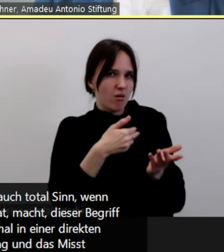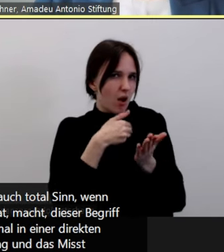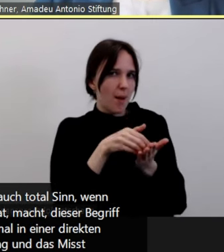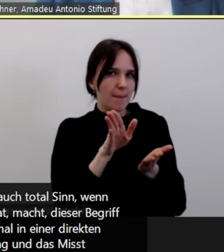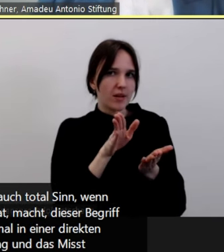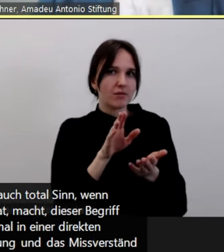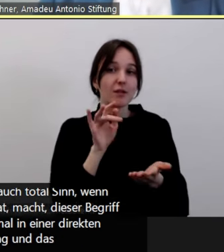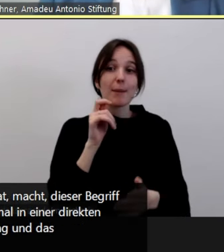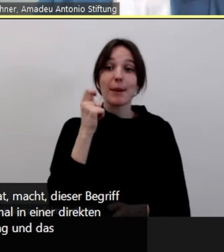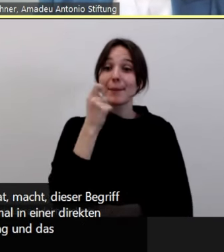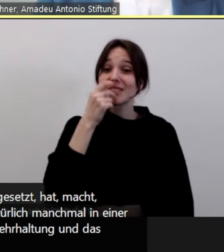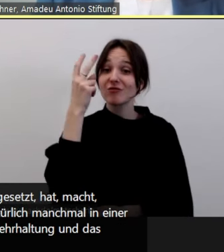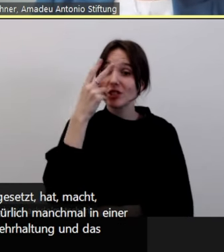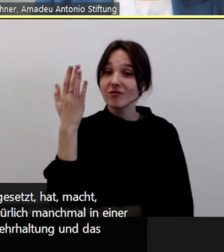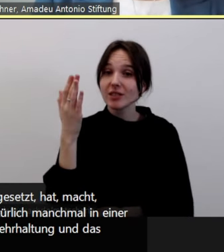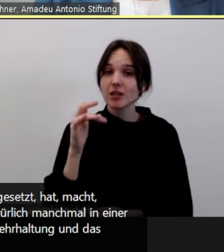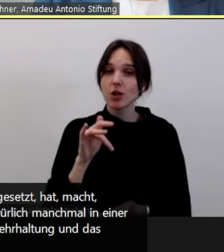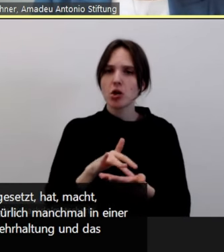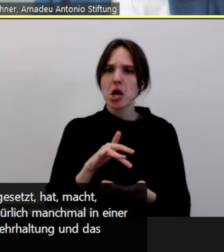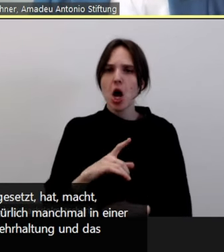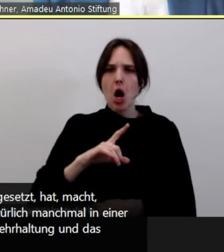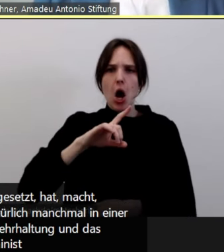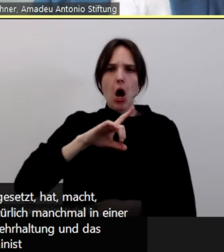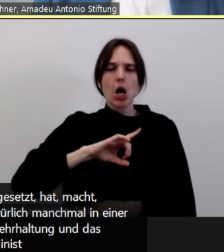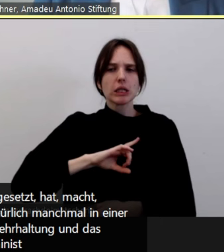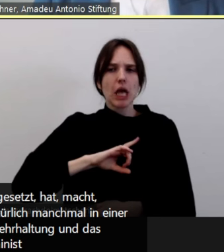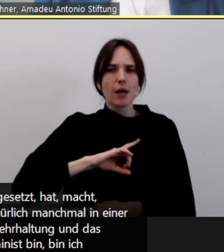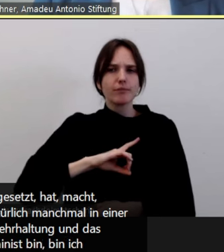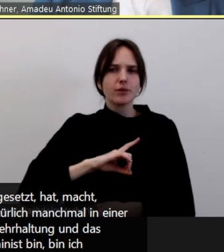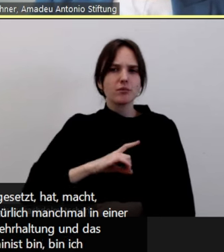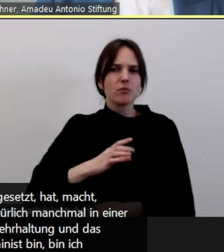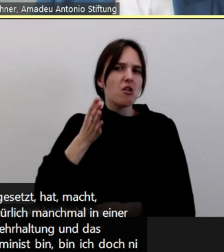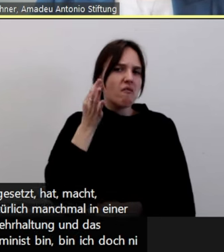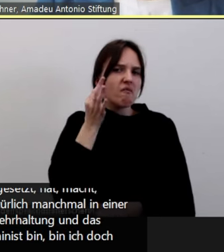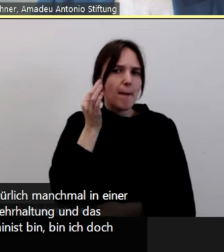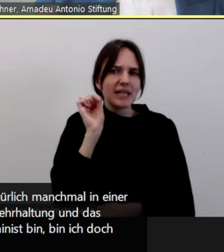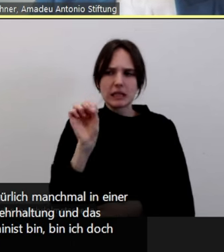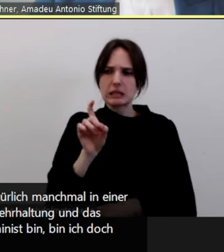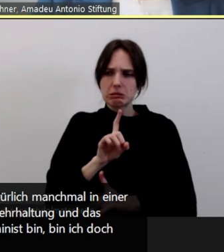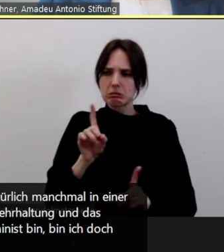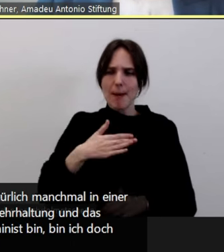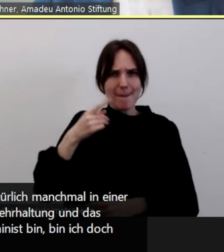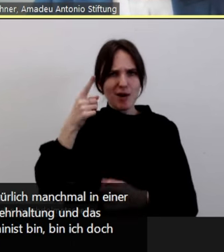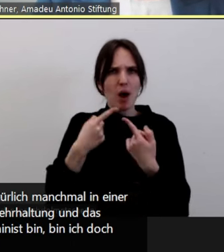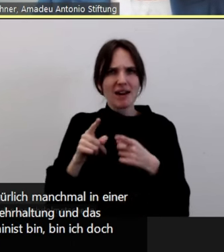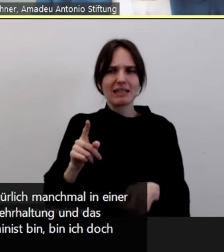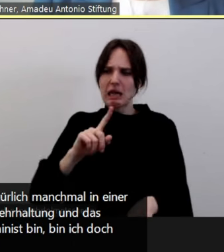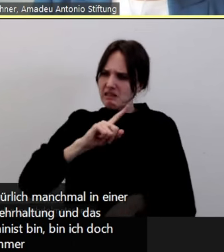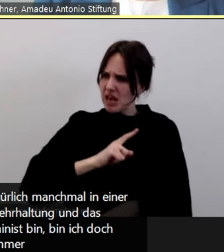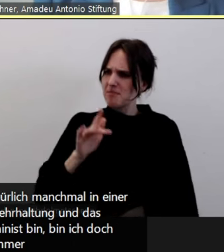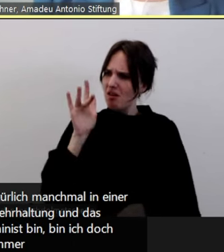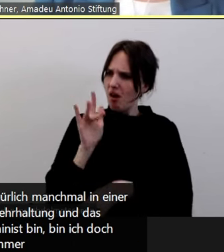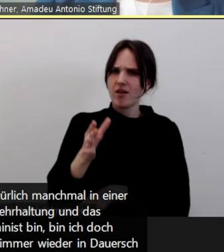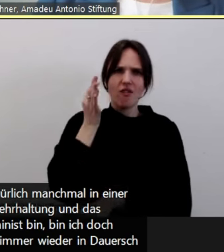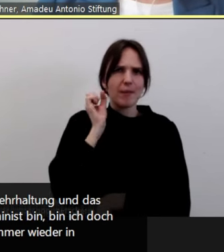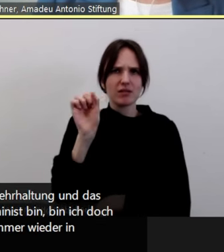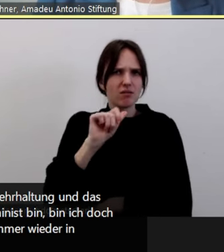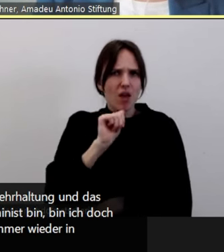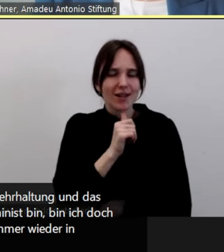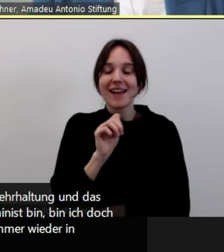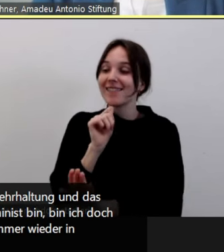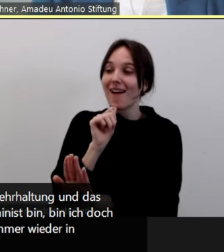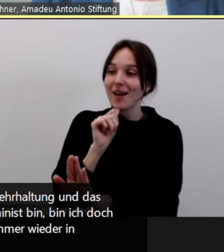Missverständnis ist dann, nur weil ich kein Feminist bin, bin ich doch nicht gleich Antifeminist und das sozusagen immer wieder in Dauerschleife auch zu